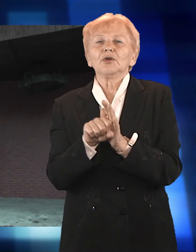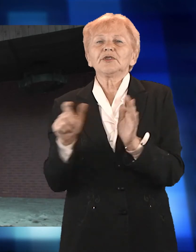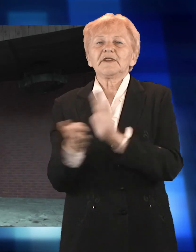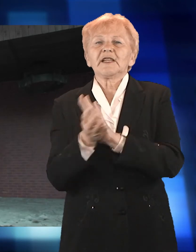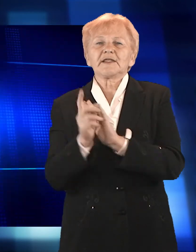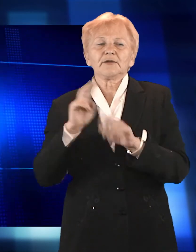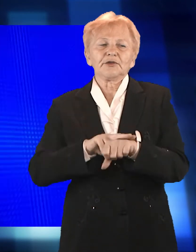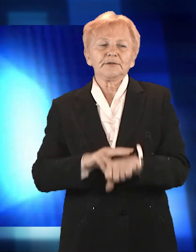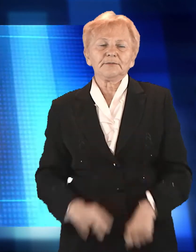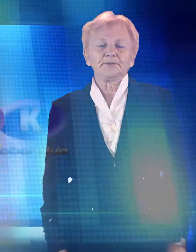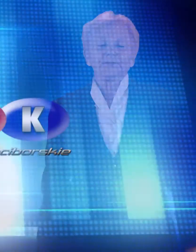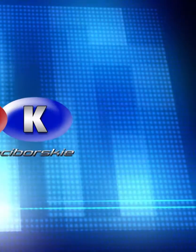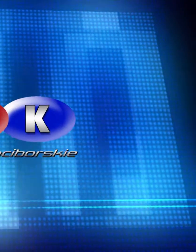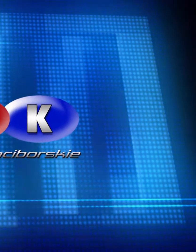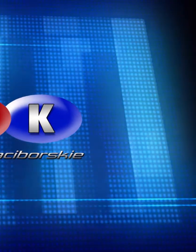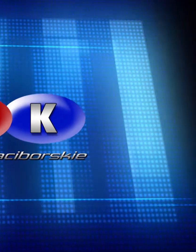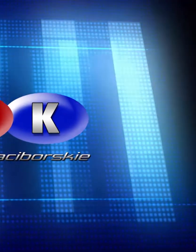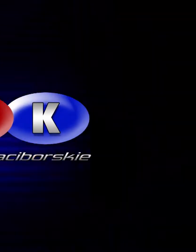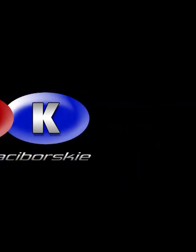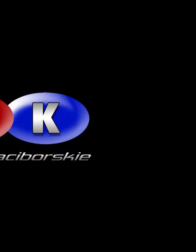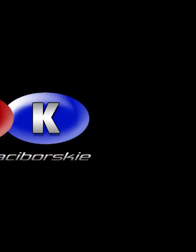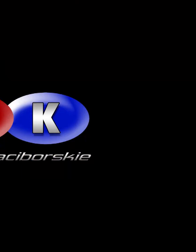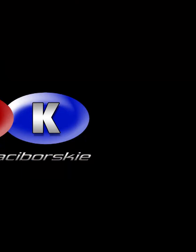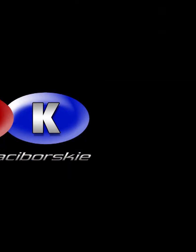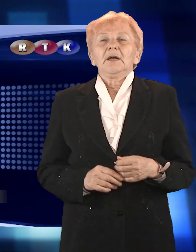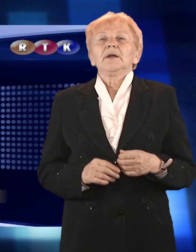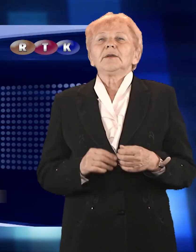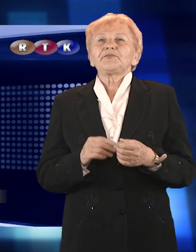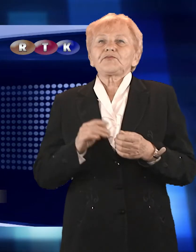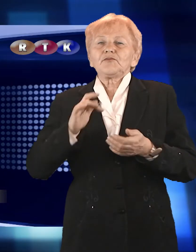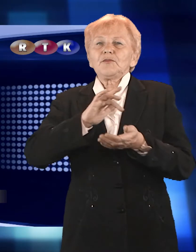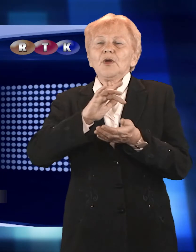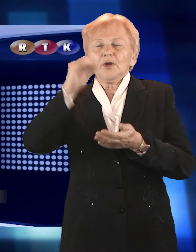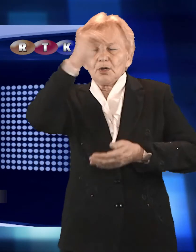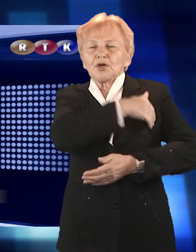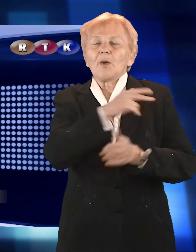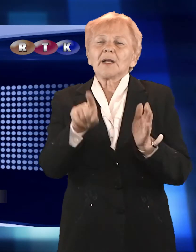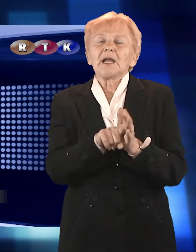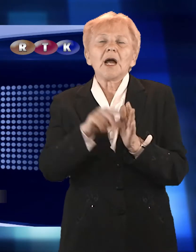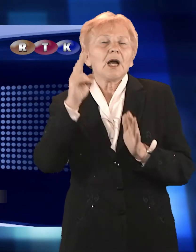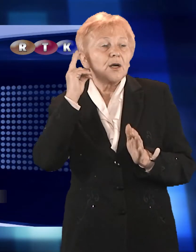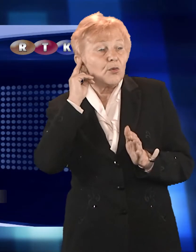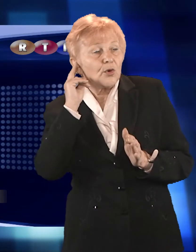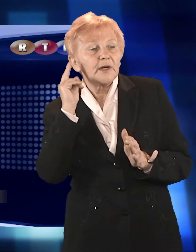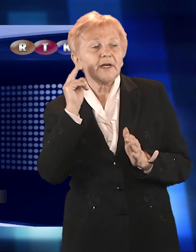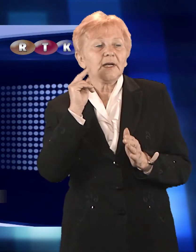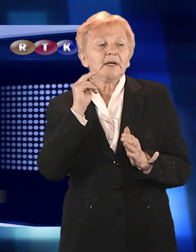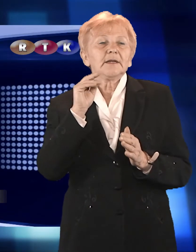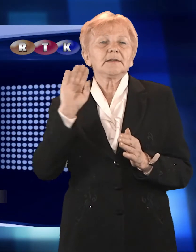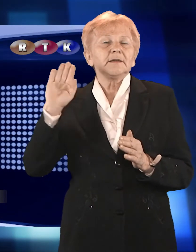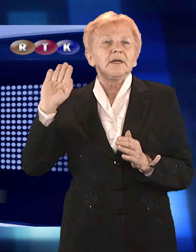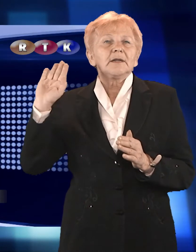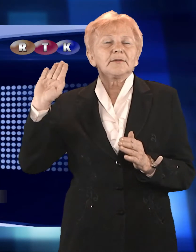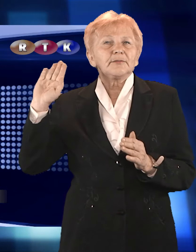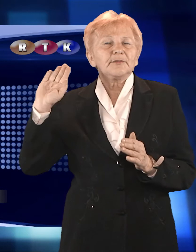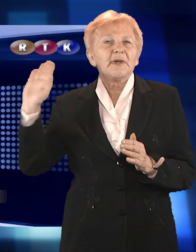.00. Raciborski Ośrodek Szkolno-Wychowawczy dla Niesłyszących